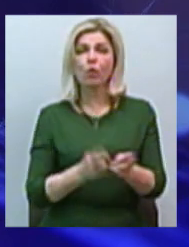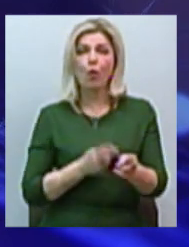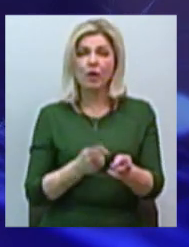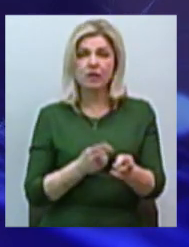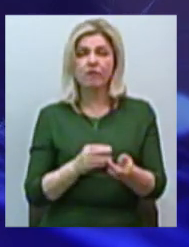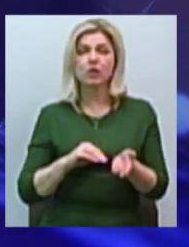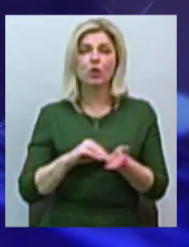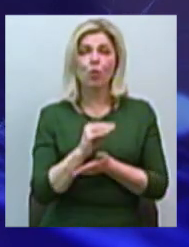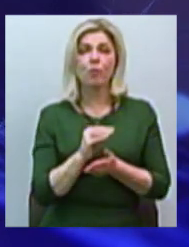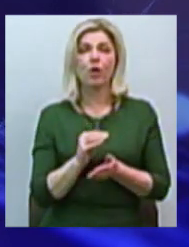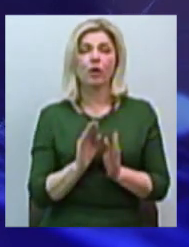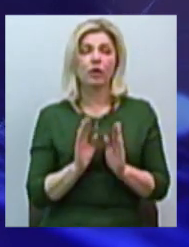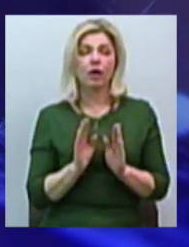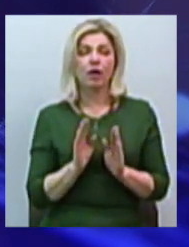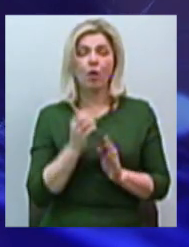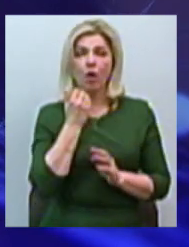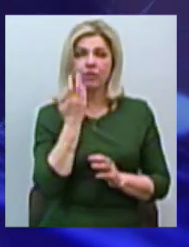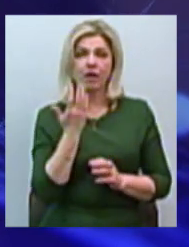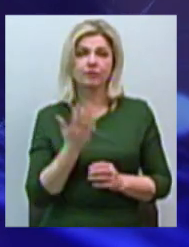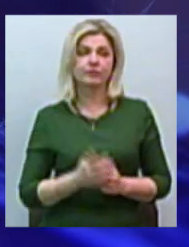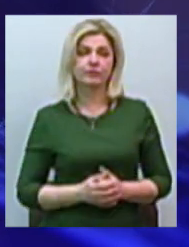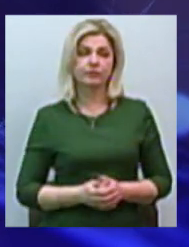закупаються, як правило, тогда, коли